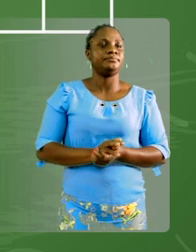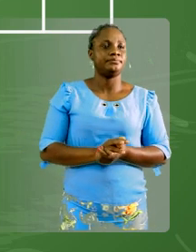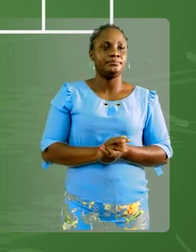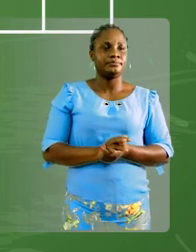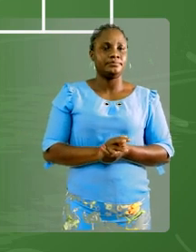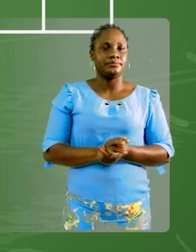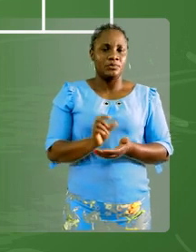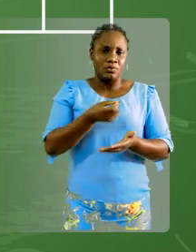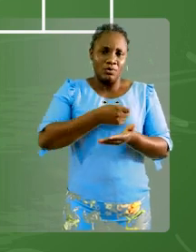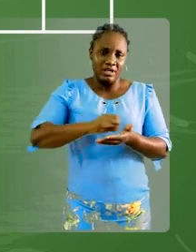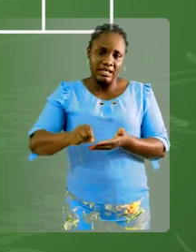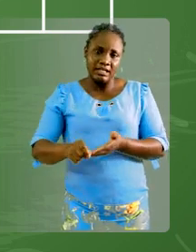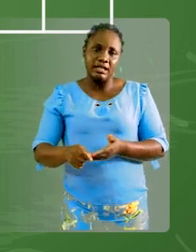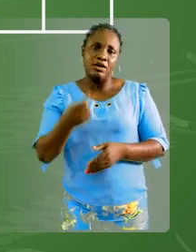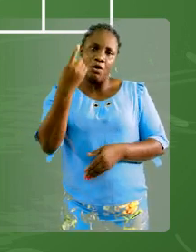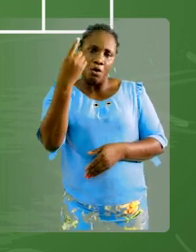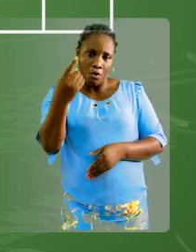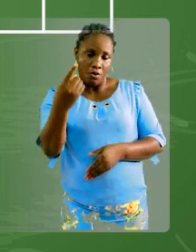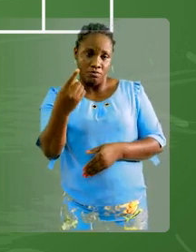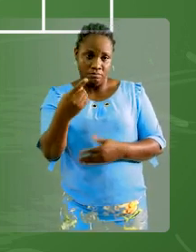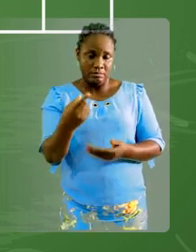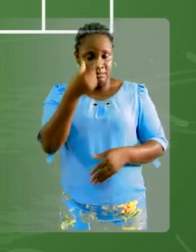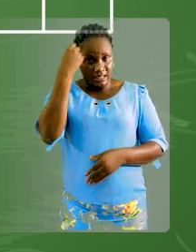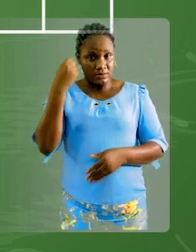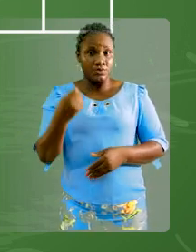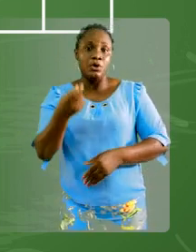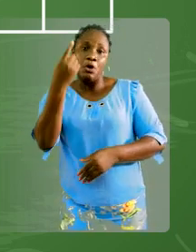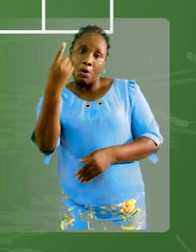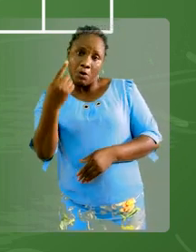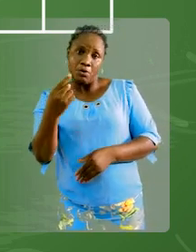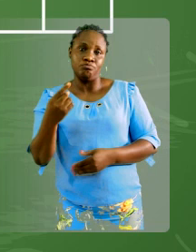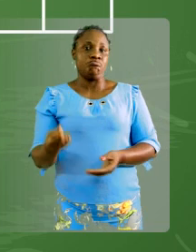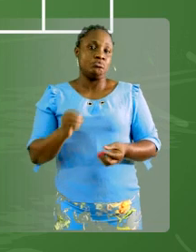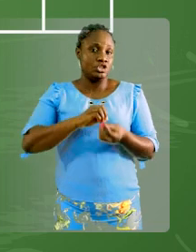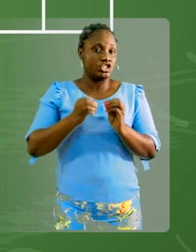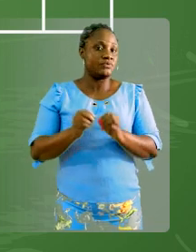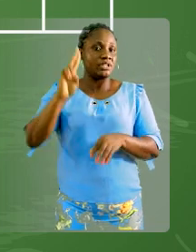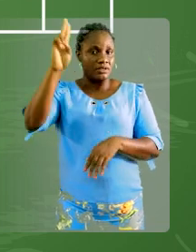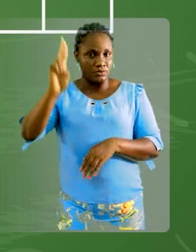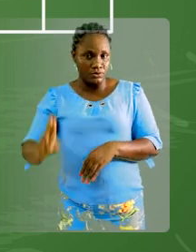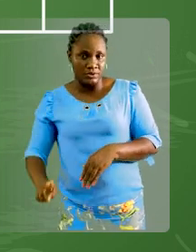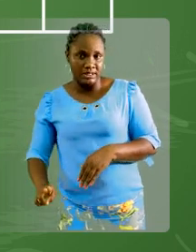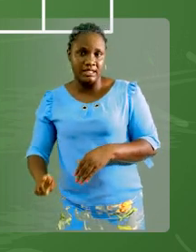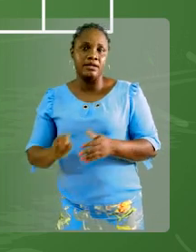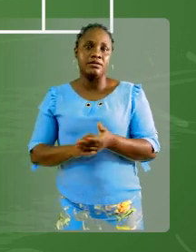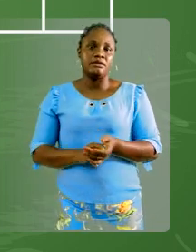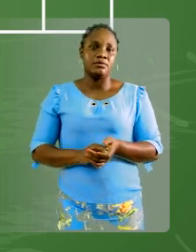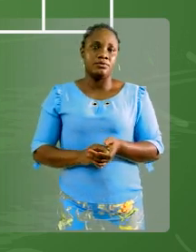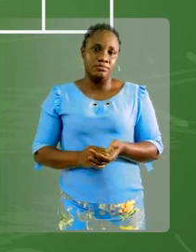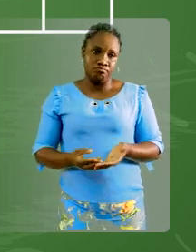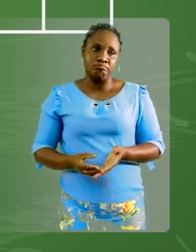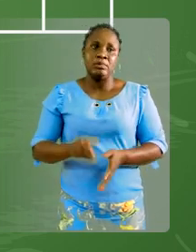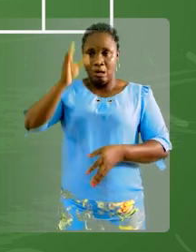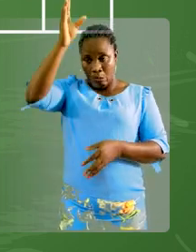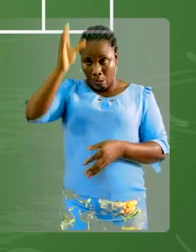On écrit le 1 parce qu'on sait que le 1,'est le chiffre des unités. Alors, on va répéter la colonne des A et on va écrire le 1 dans la